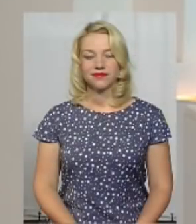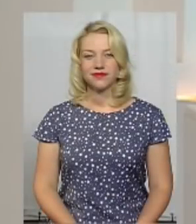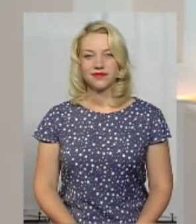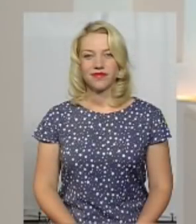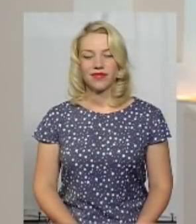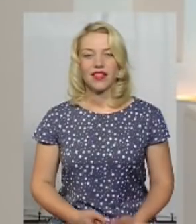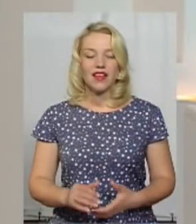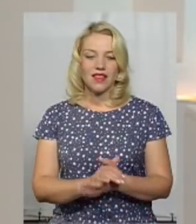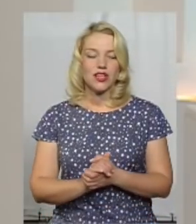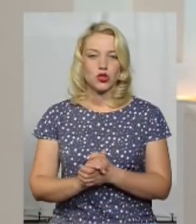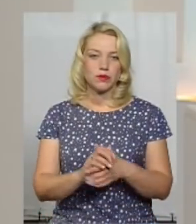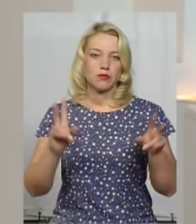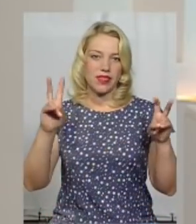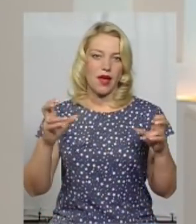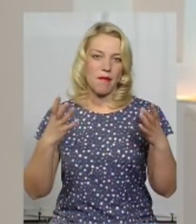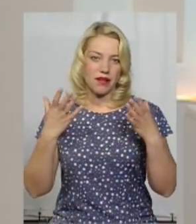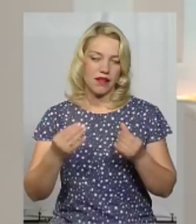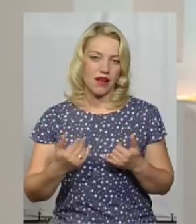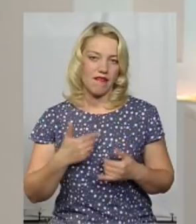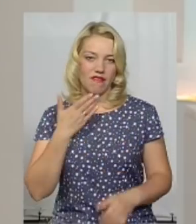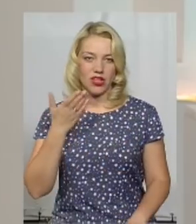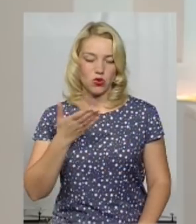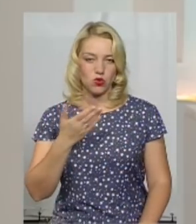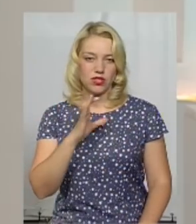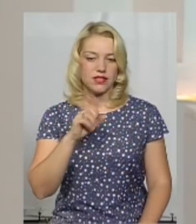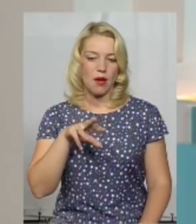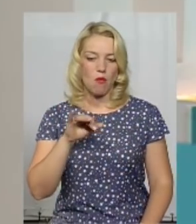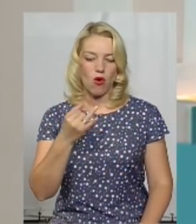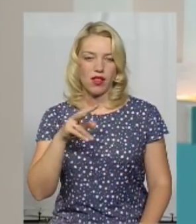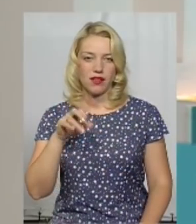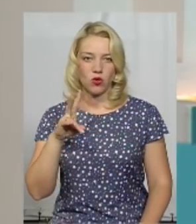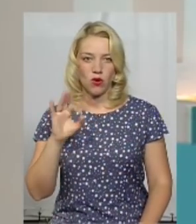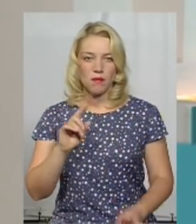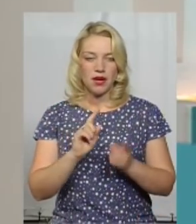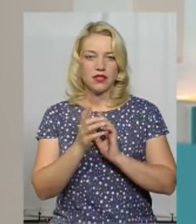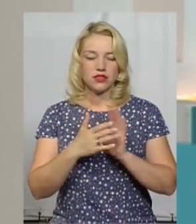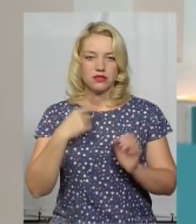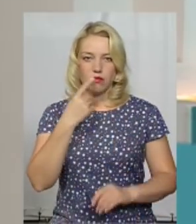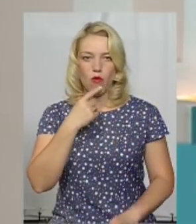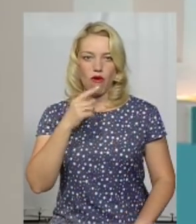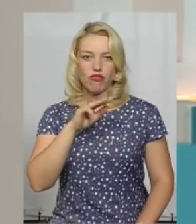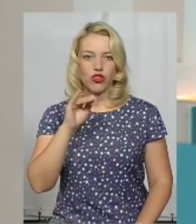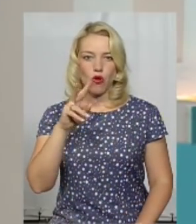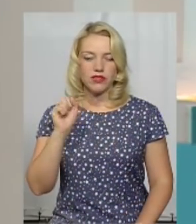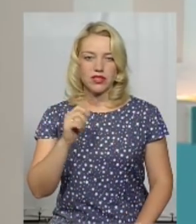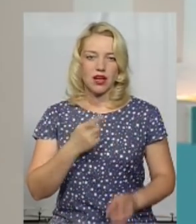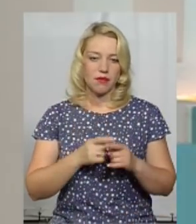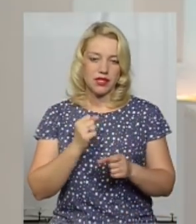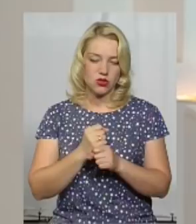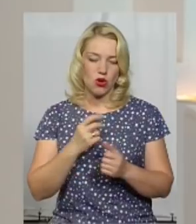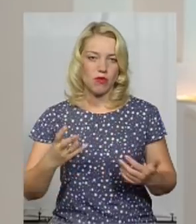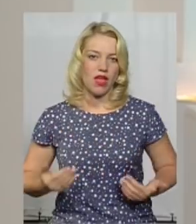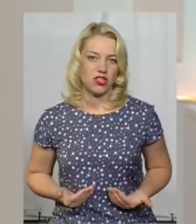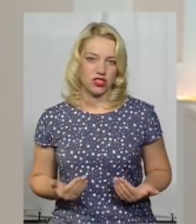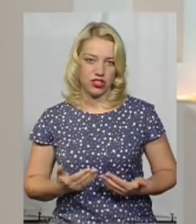На Суспільному тема дня. Я ведуча Алла Самойленко та перекладачка на жестову мову Оксана Фіновська. Працюємо наживо.